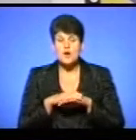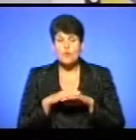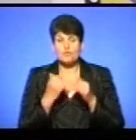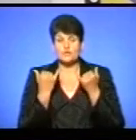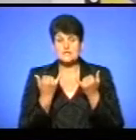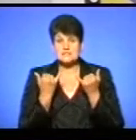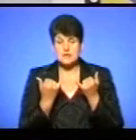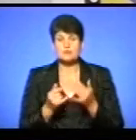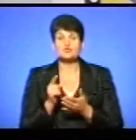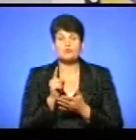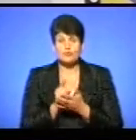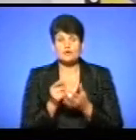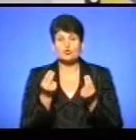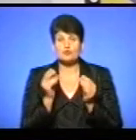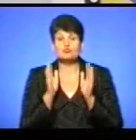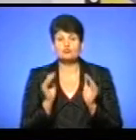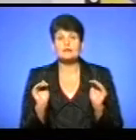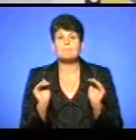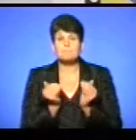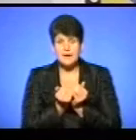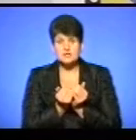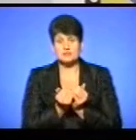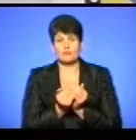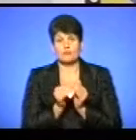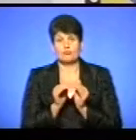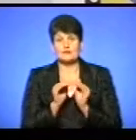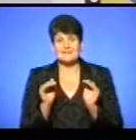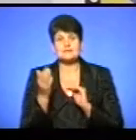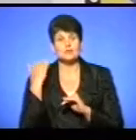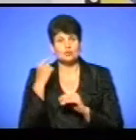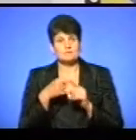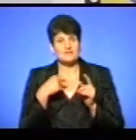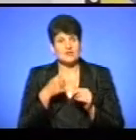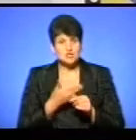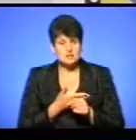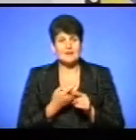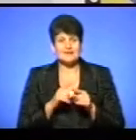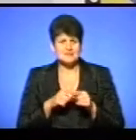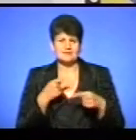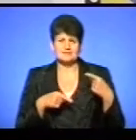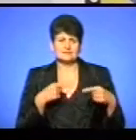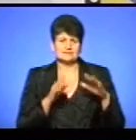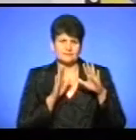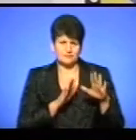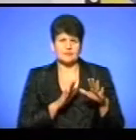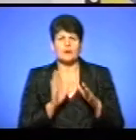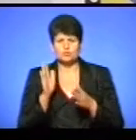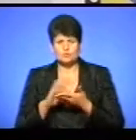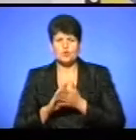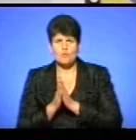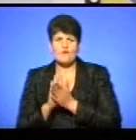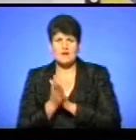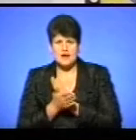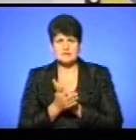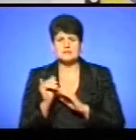що повинно коштів бути менше, подійно з минулим півріччям. Але це все дискусія, я думаю, що все одно будемо домовлятися і